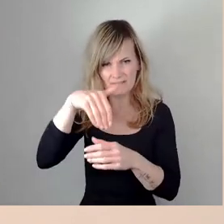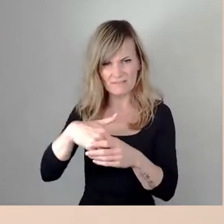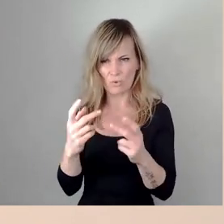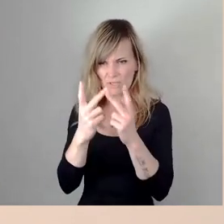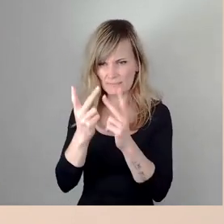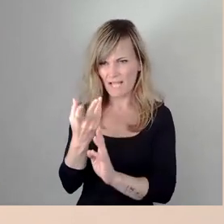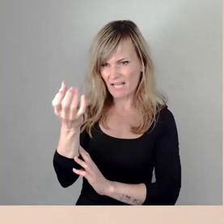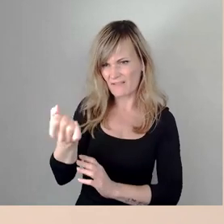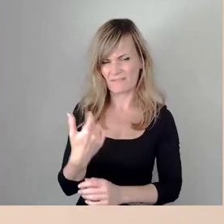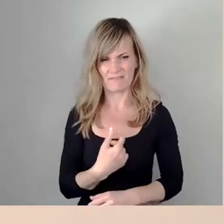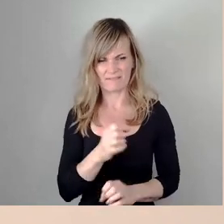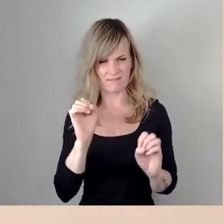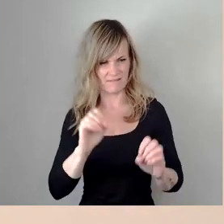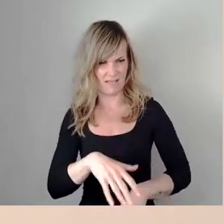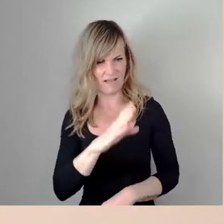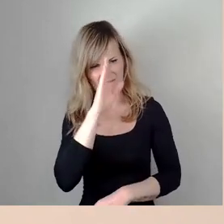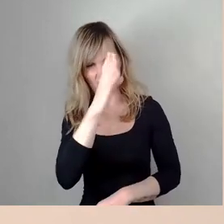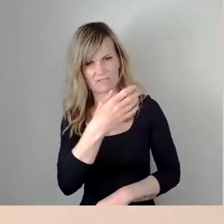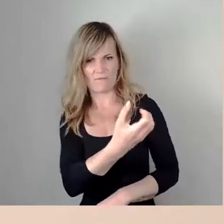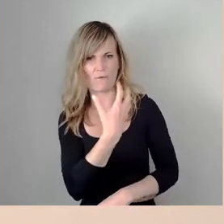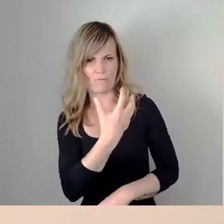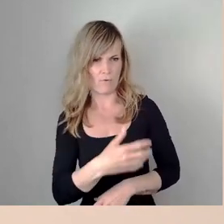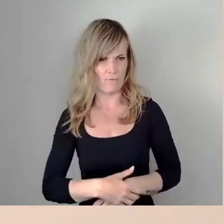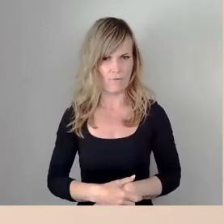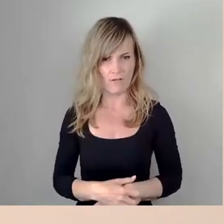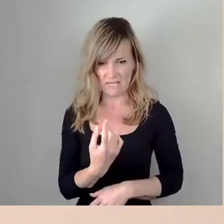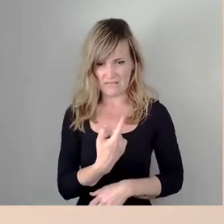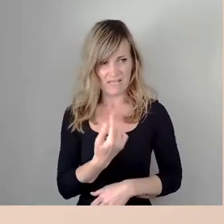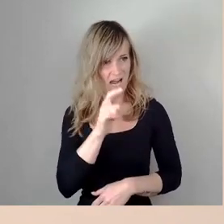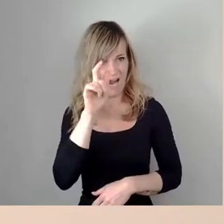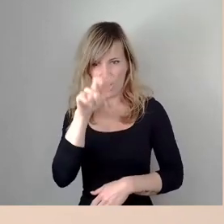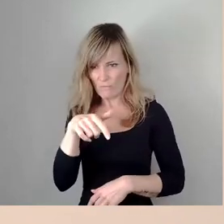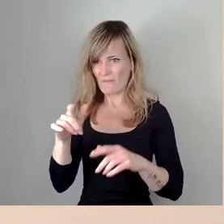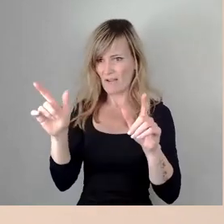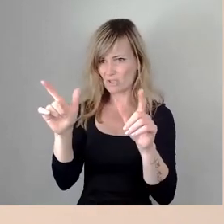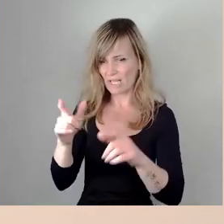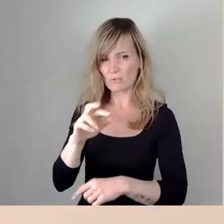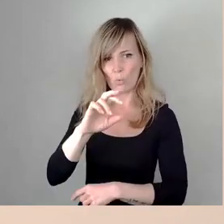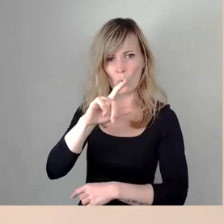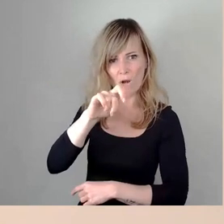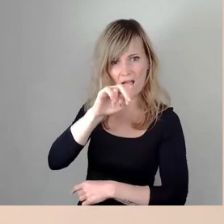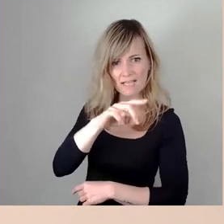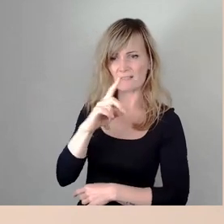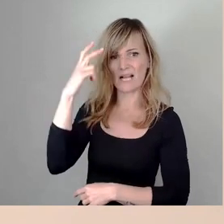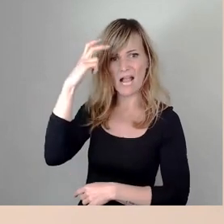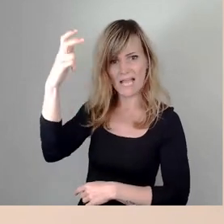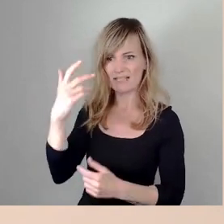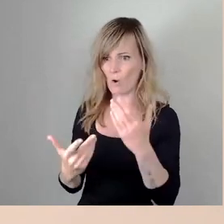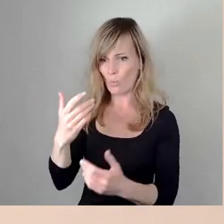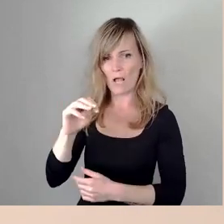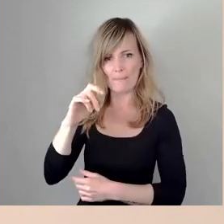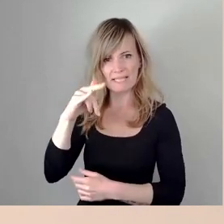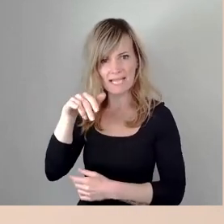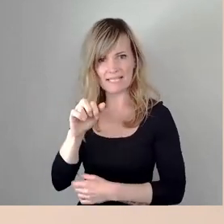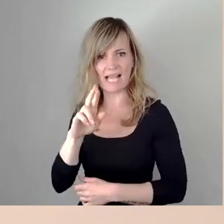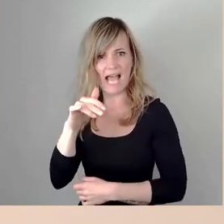anfangen was weiß ich dem Veranstalter vorzuschreiben ob er jetzt Roland Kaiser oder Matthias Reim einlädt und noch welche